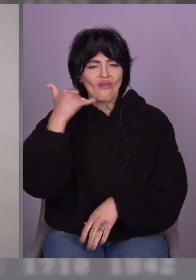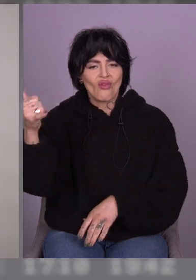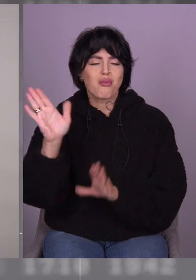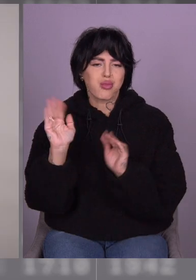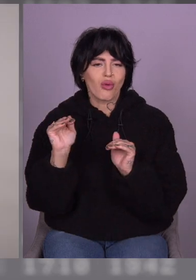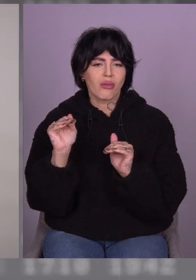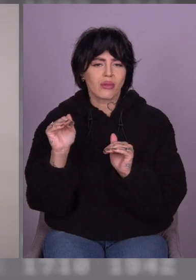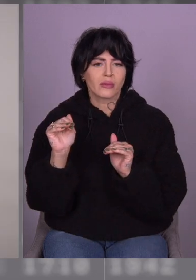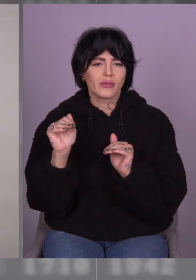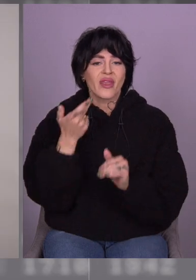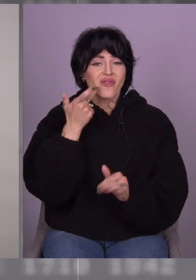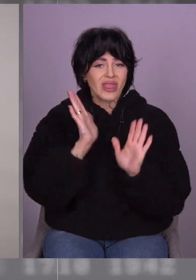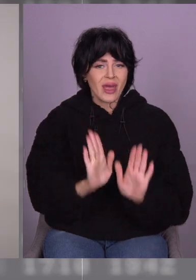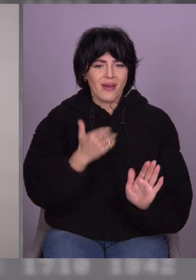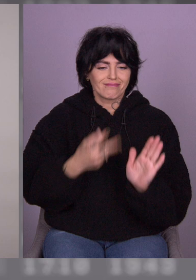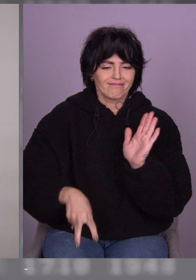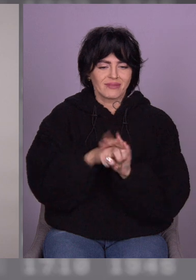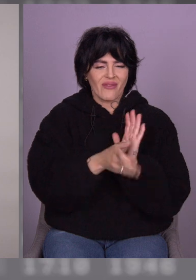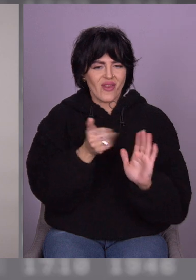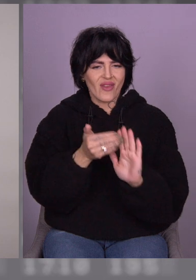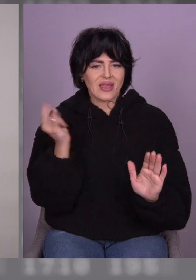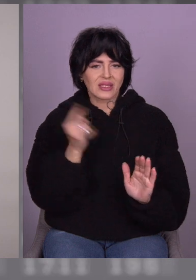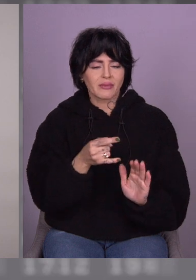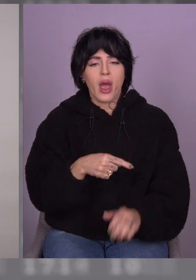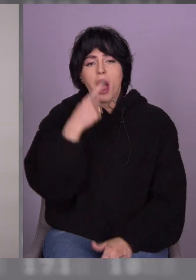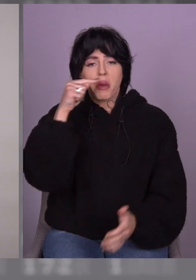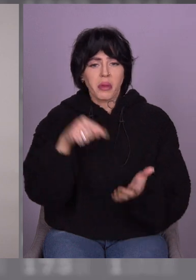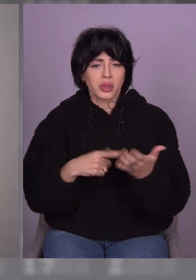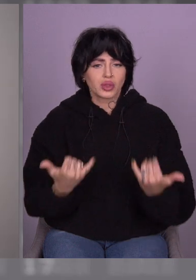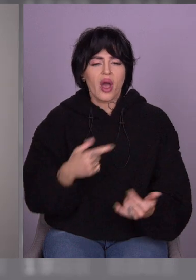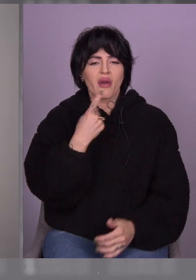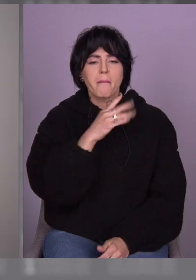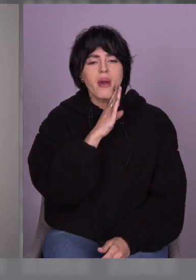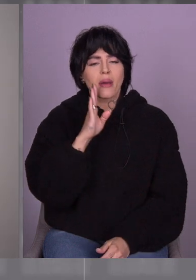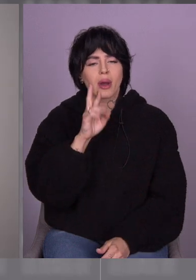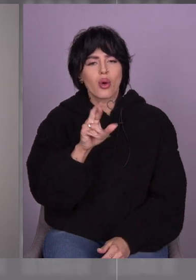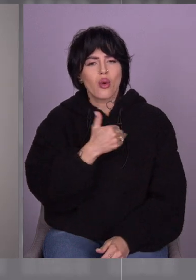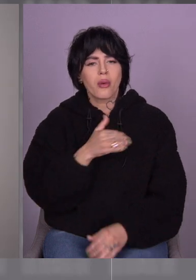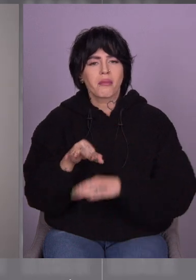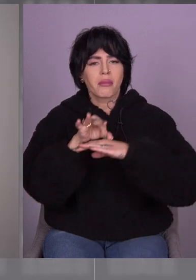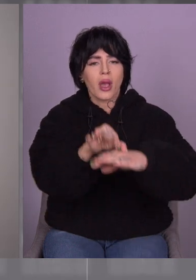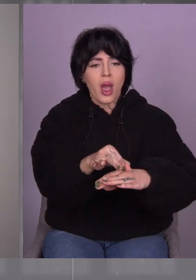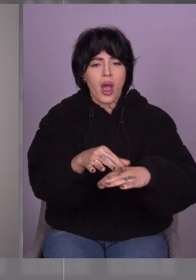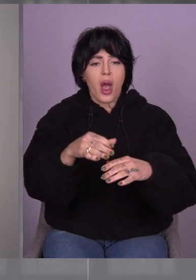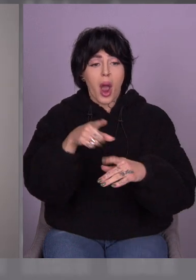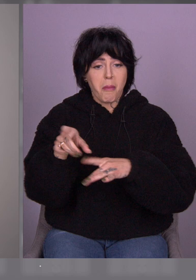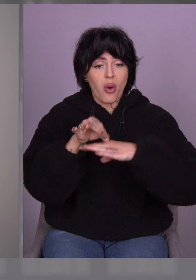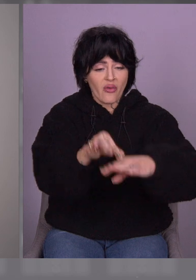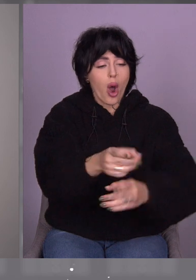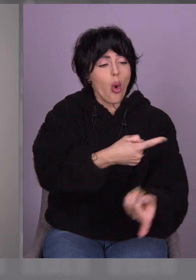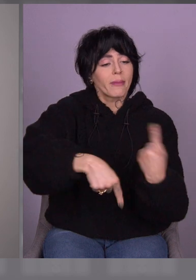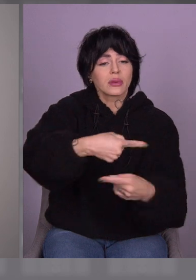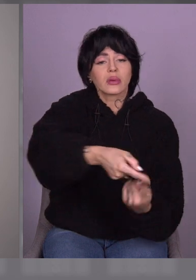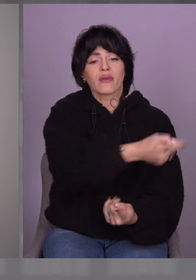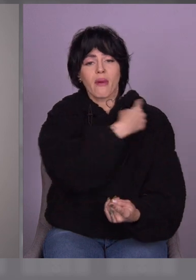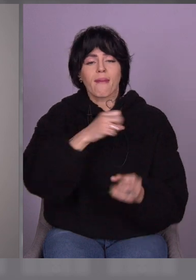Знача я беру таксі. А в цей раз мама каже, я хочу тебе дуже провести. Вони ж нас висадили і поїхали далі. Але потім,